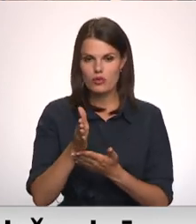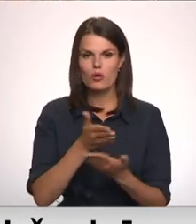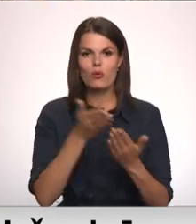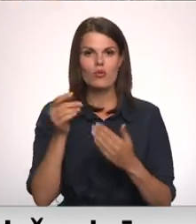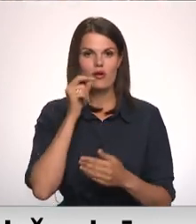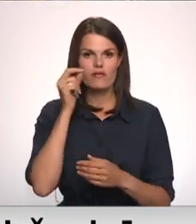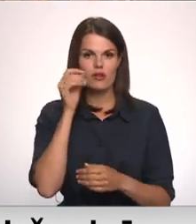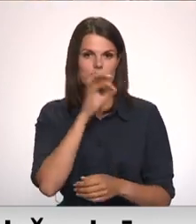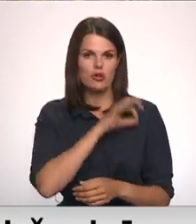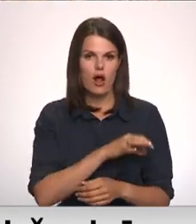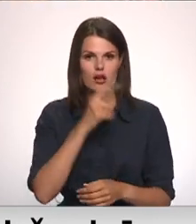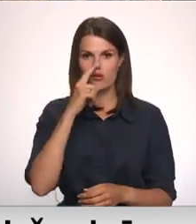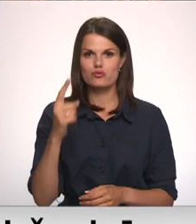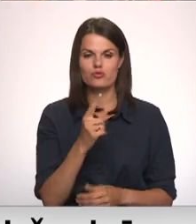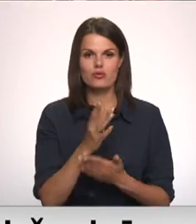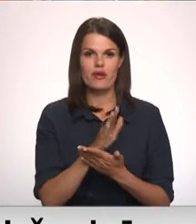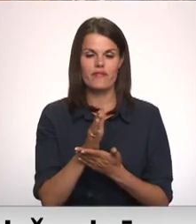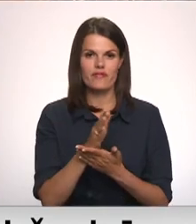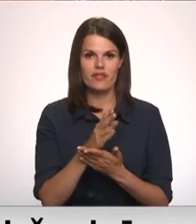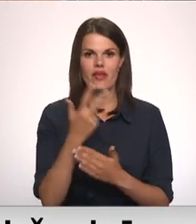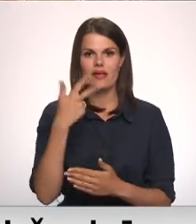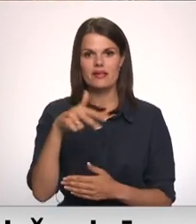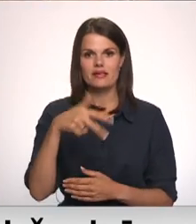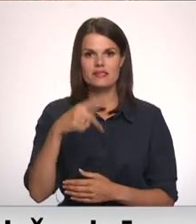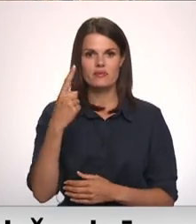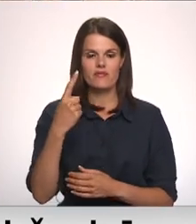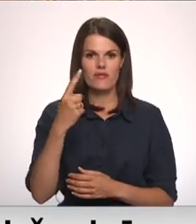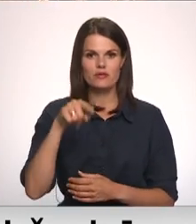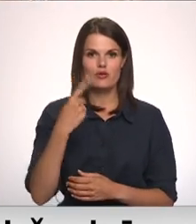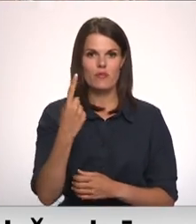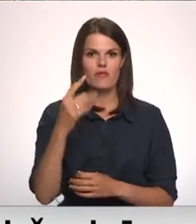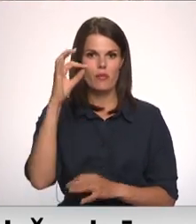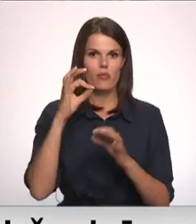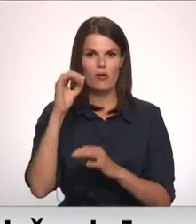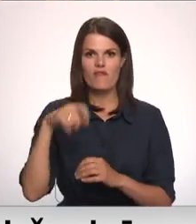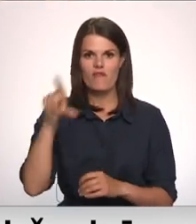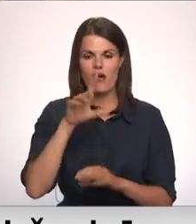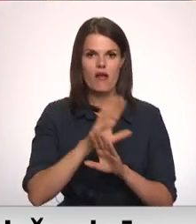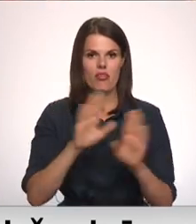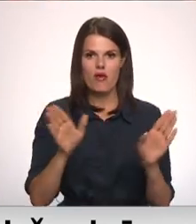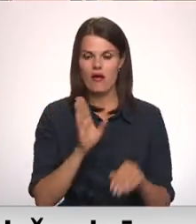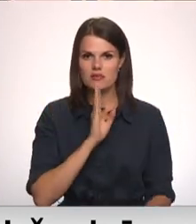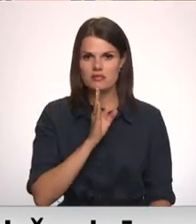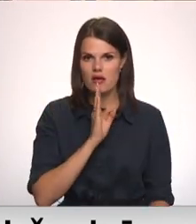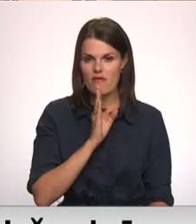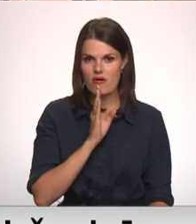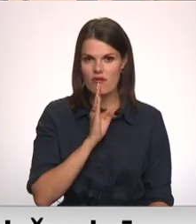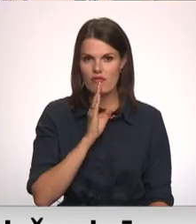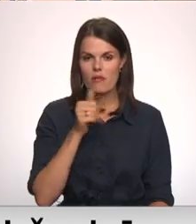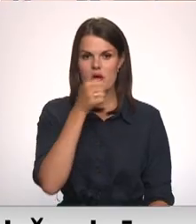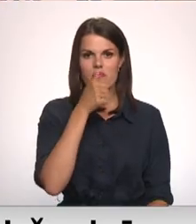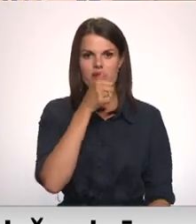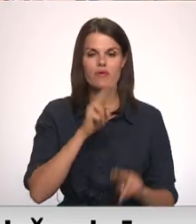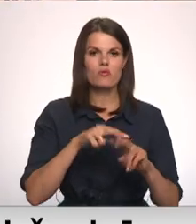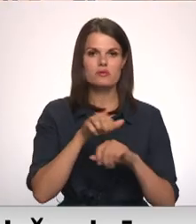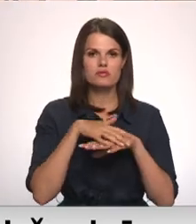kur vīriešu darba samaksa stundā bija vidēji par 31,1% lielāka nekā sievieša. Privātajā